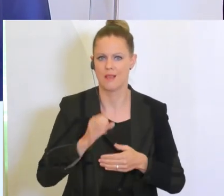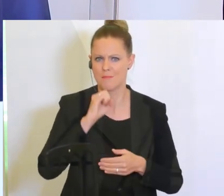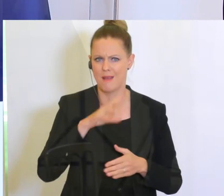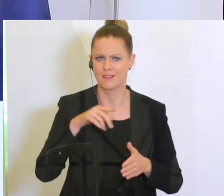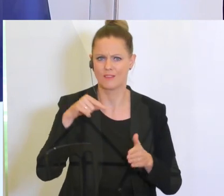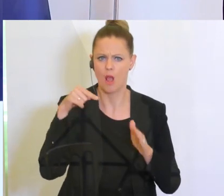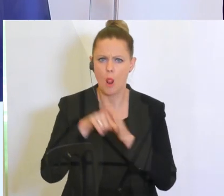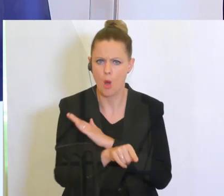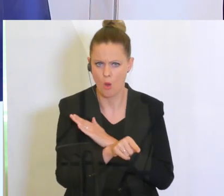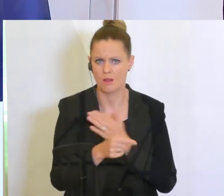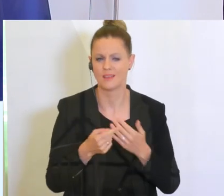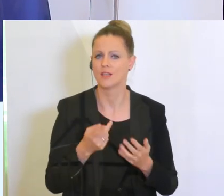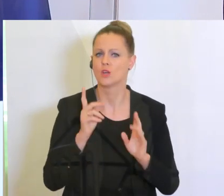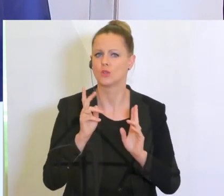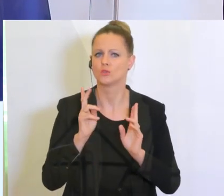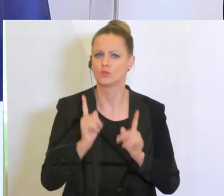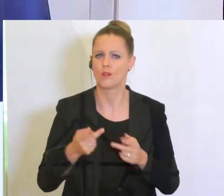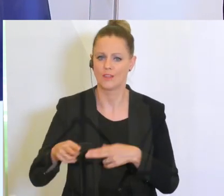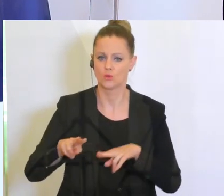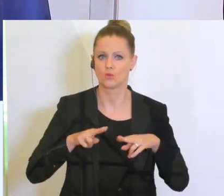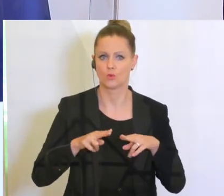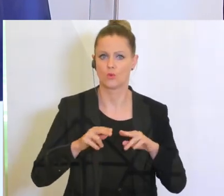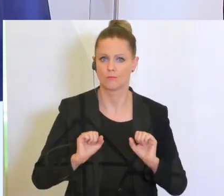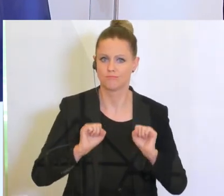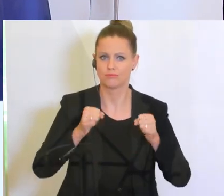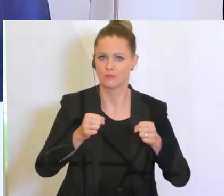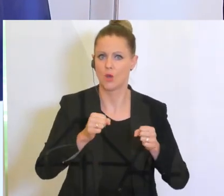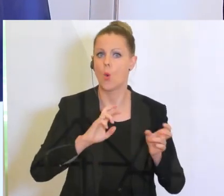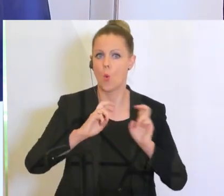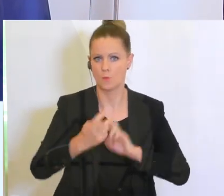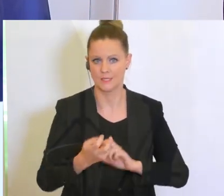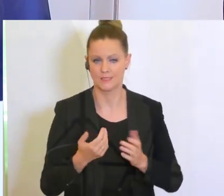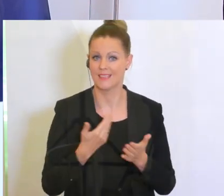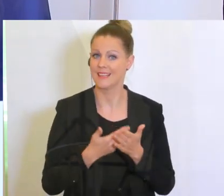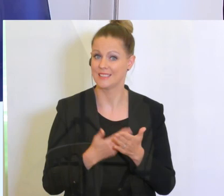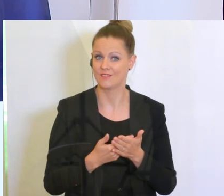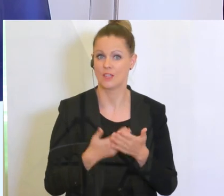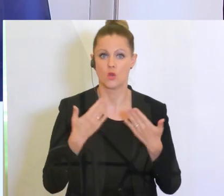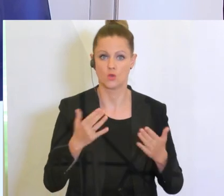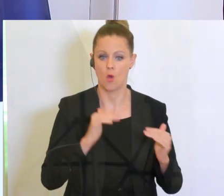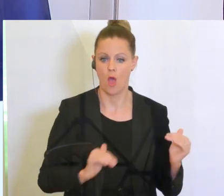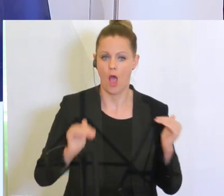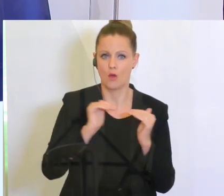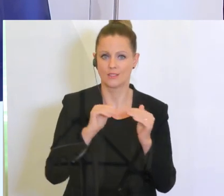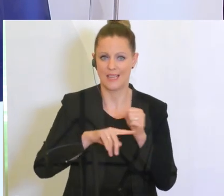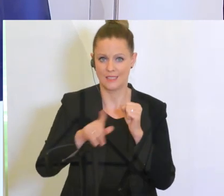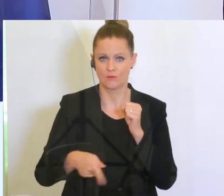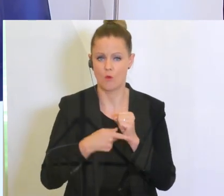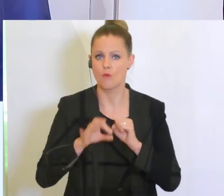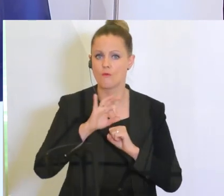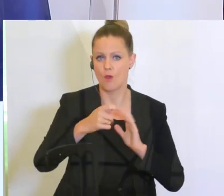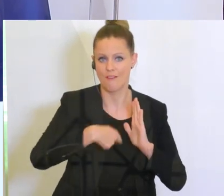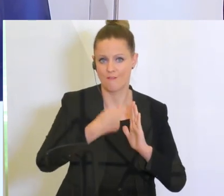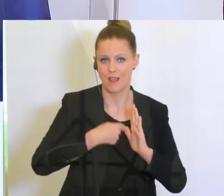erzeugen, sondern sie sollen wieder schnell in die Umsetzung kommen. Und deshalb haben wir diesen Ausgleichsfonds für